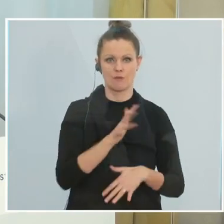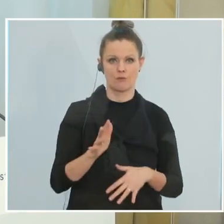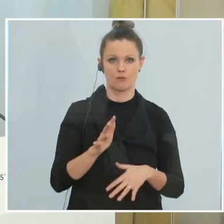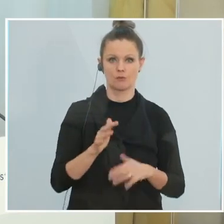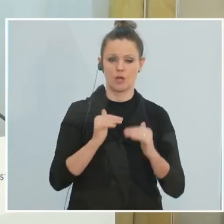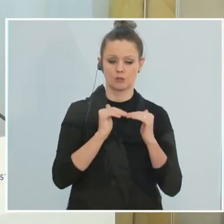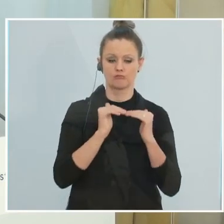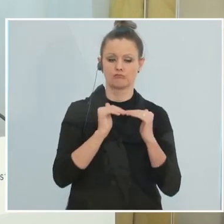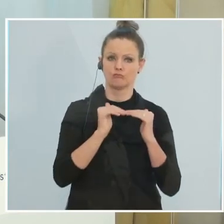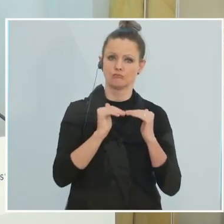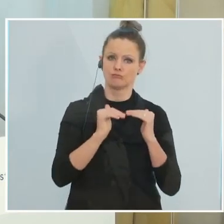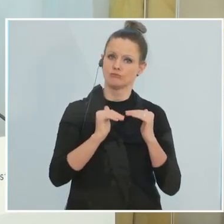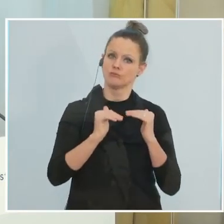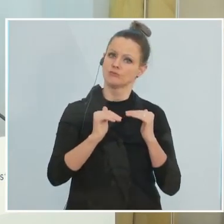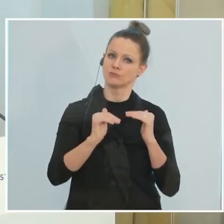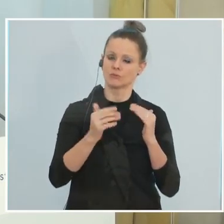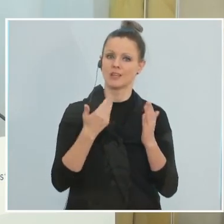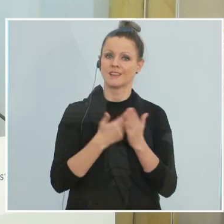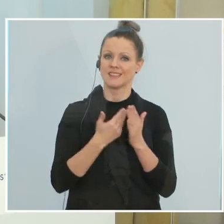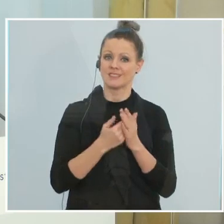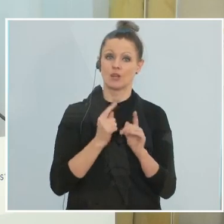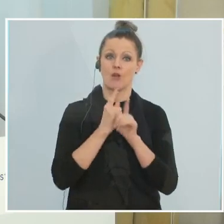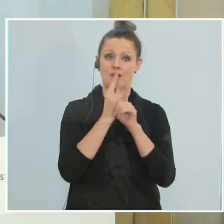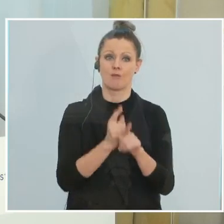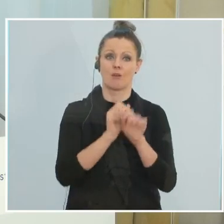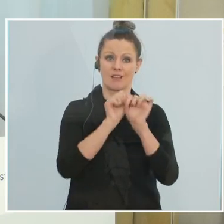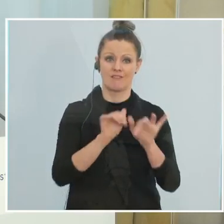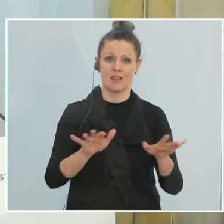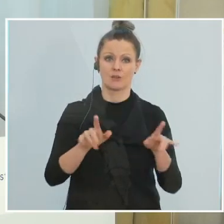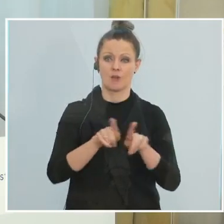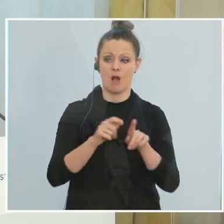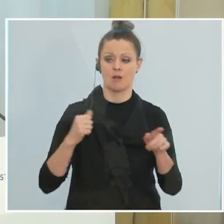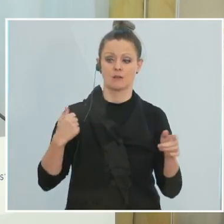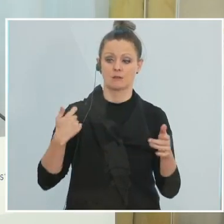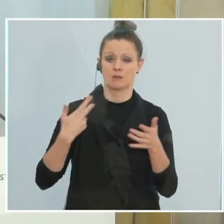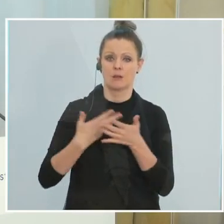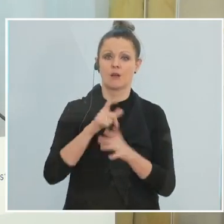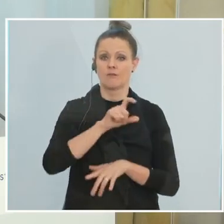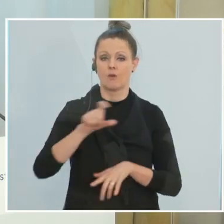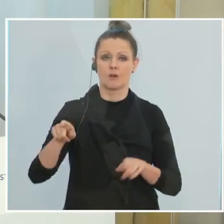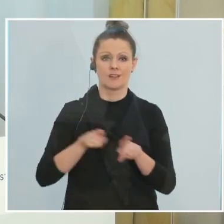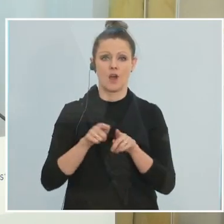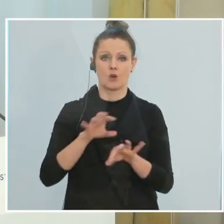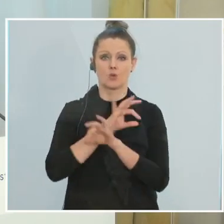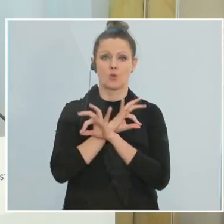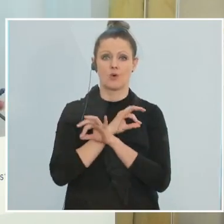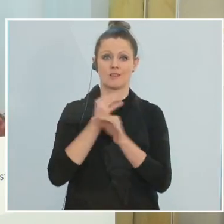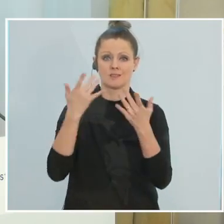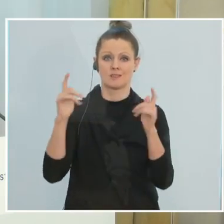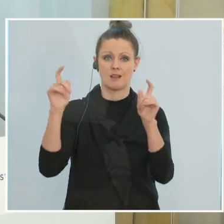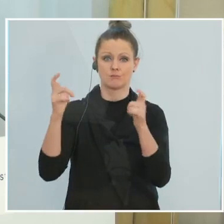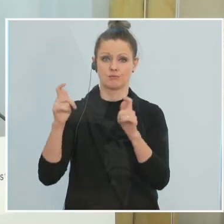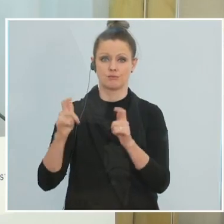sehr konstant. Und es sinken deshalb in der Folgewirkung auch in den letzten Wochen erfreulicherweise die Todeszahlen. Und der